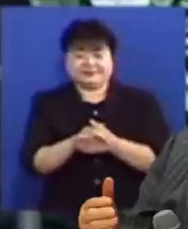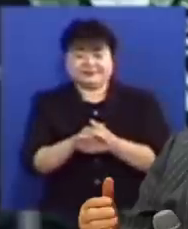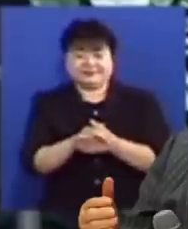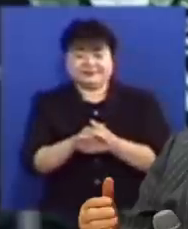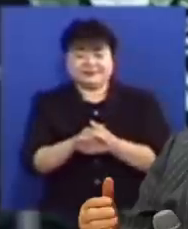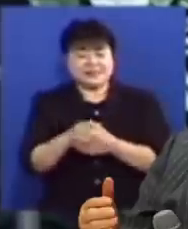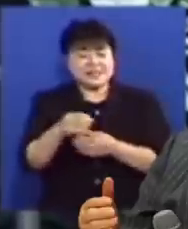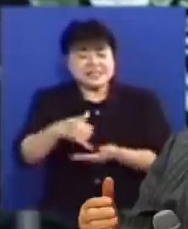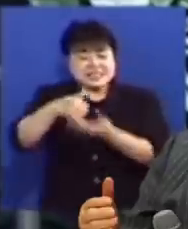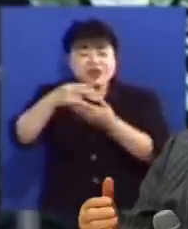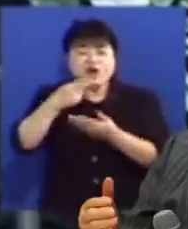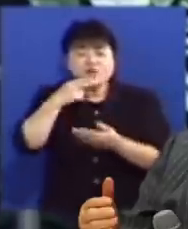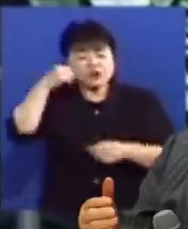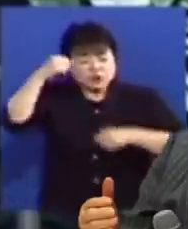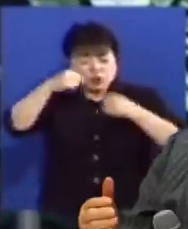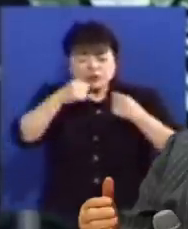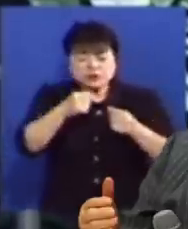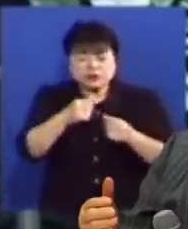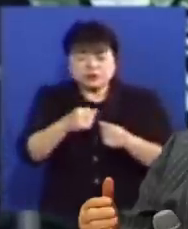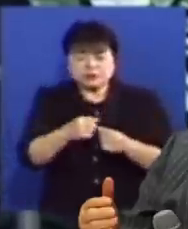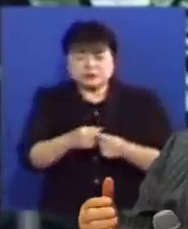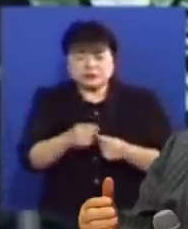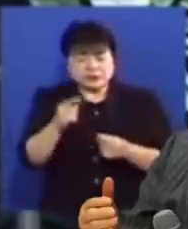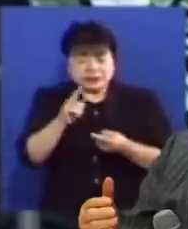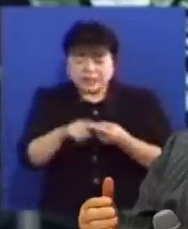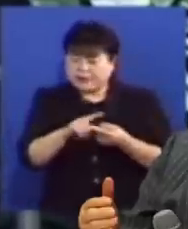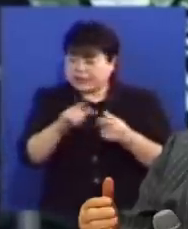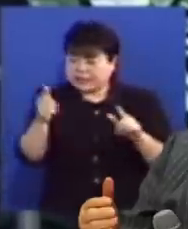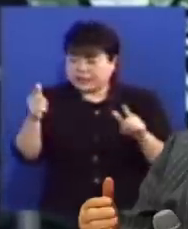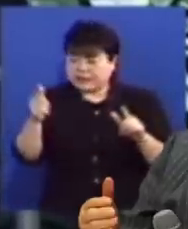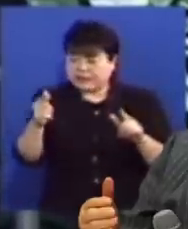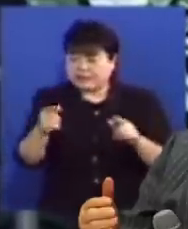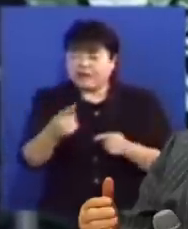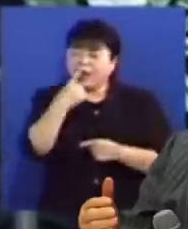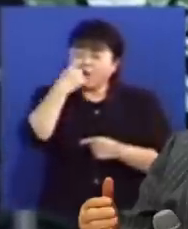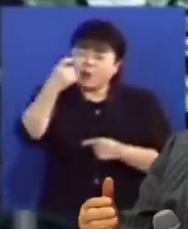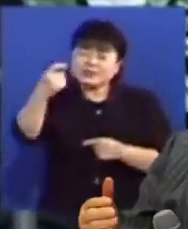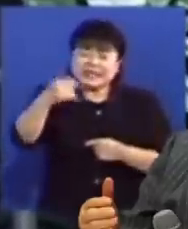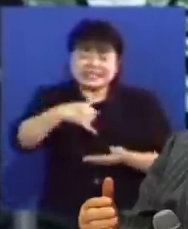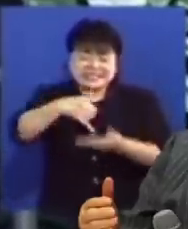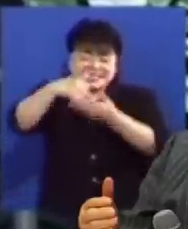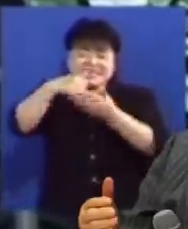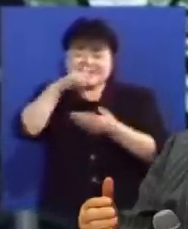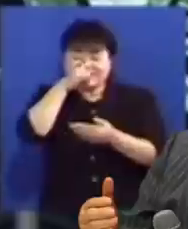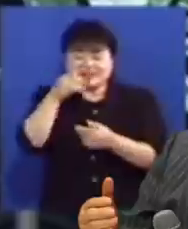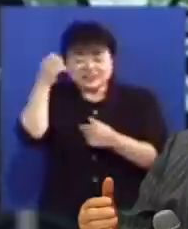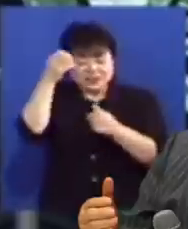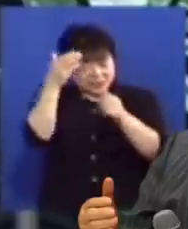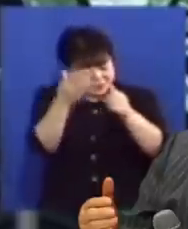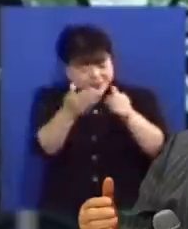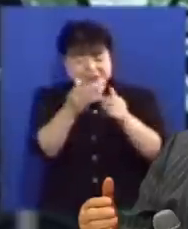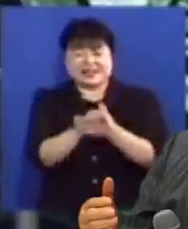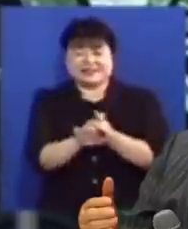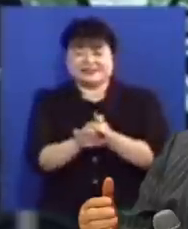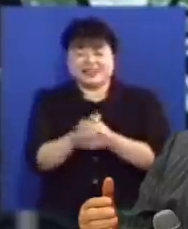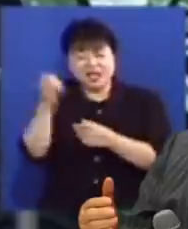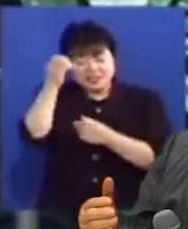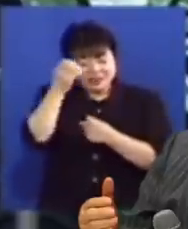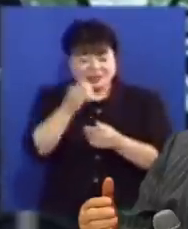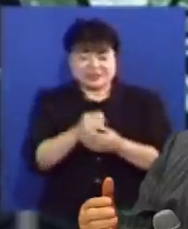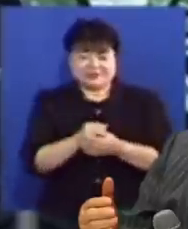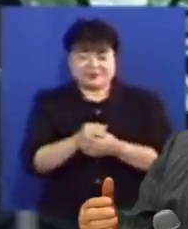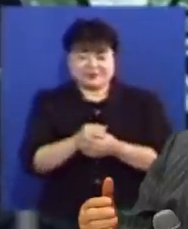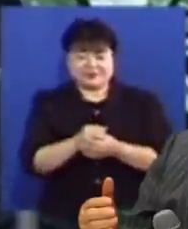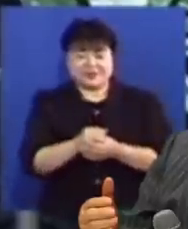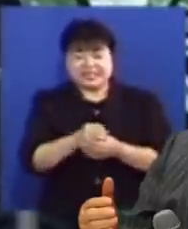인격이 없는 동물처럼 대접하면 안됩니다 고상한 인격을 가진 성령님이시기 때문에 성령님을